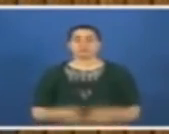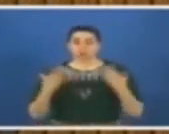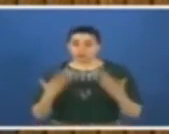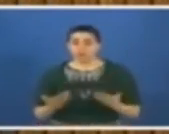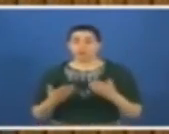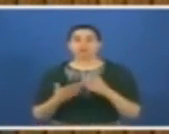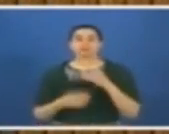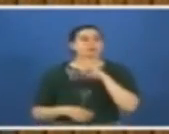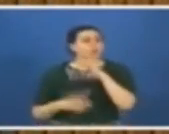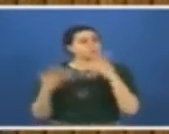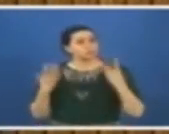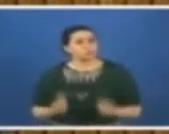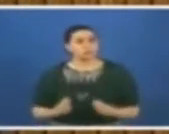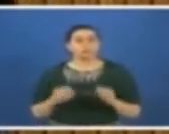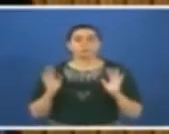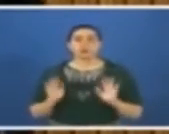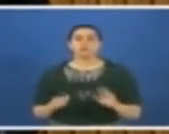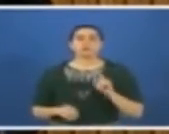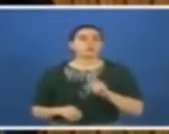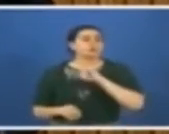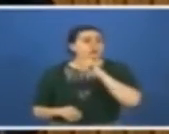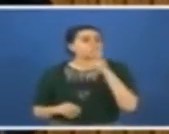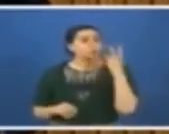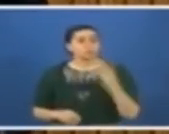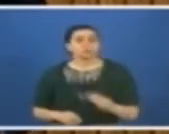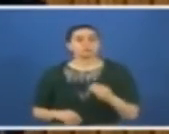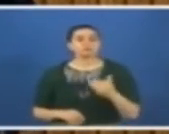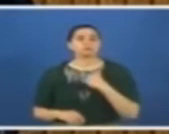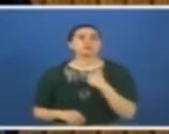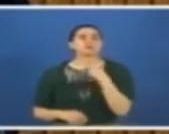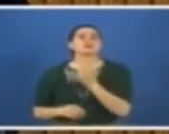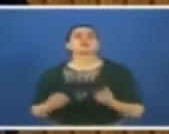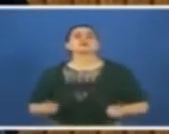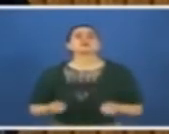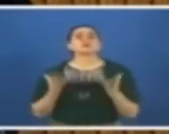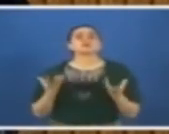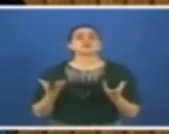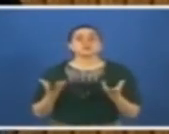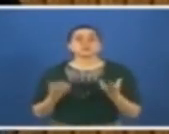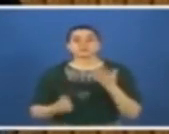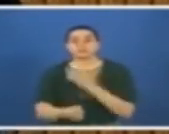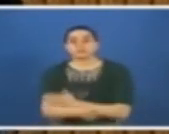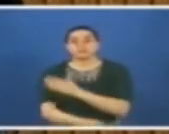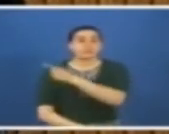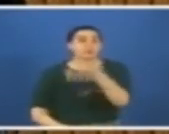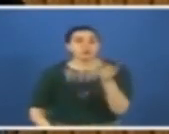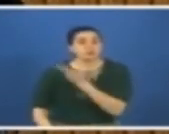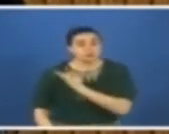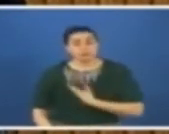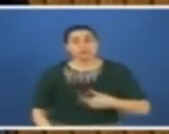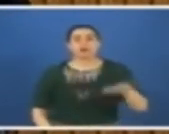yazıklar olsun. Ama bu yazıklar olsunu sadece benim demem yetmiyor. Ülkesini seven